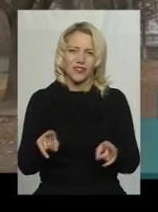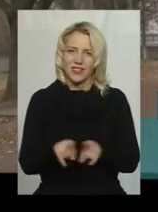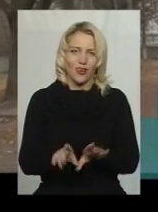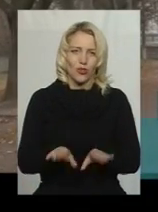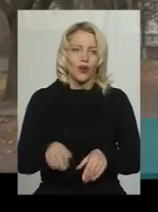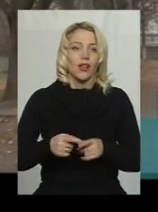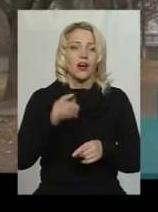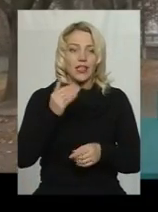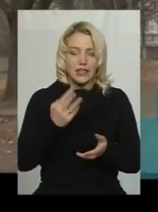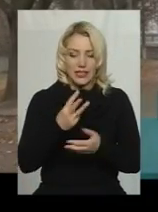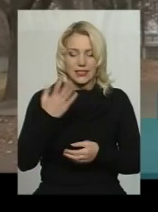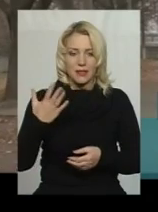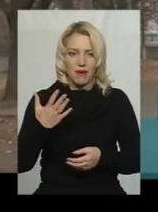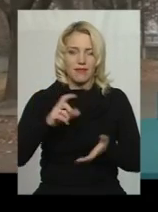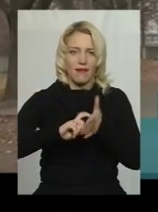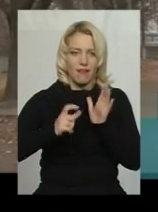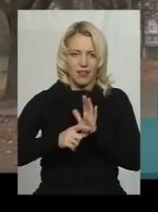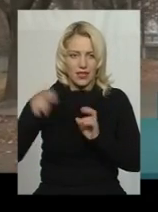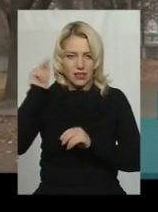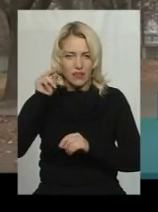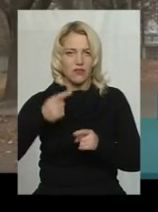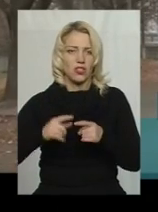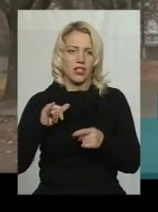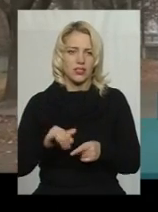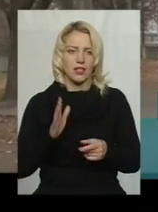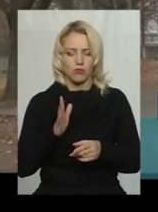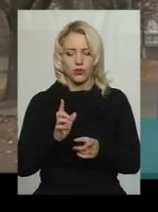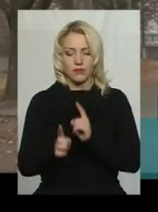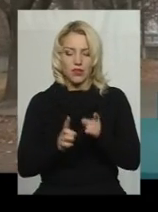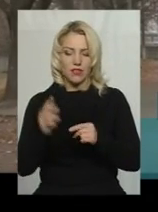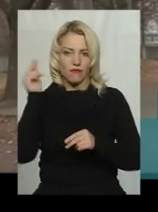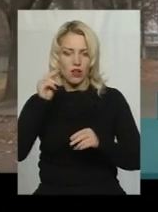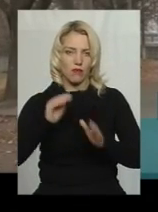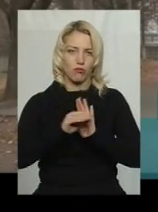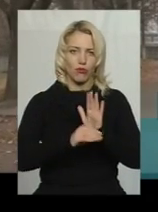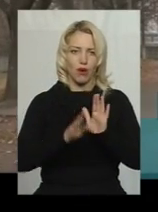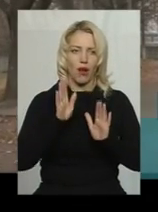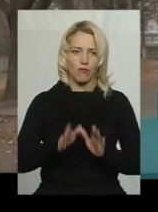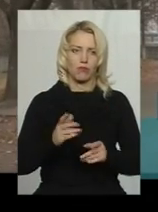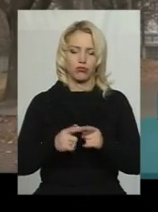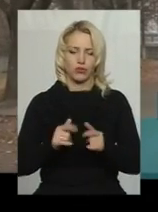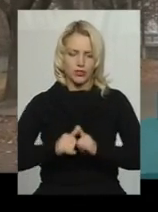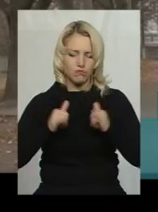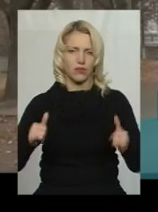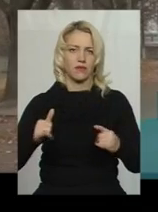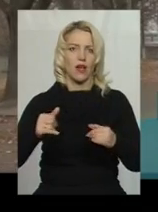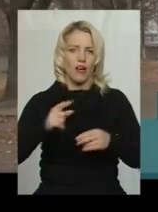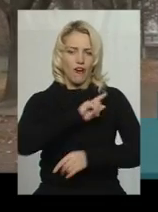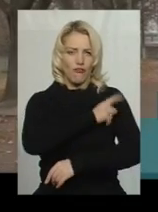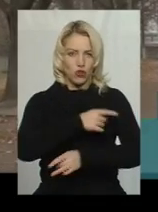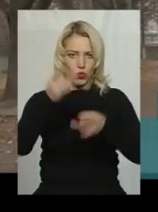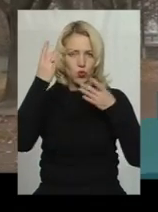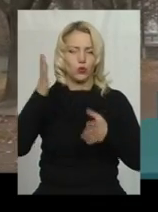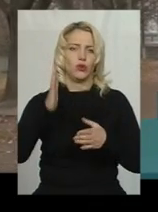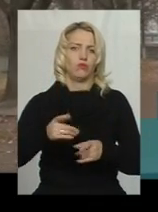учнів, 35 класів. Зіскуснім, змінюється навчальна програма, зокрема, збільшиться кількість годин фізкультуру, є потреба